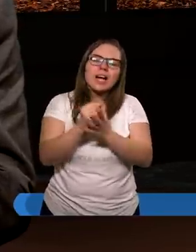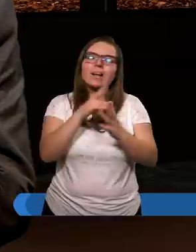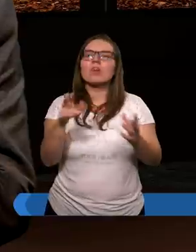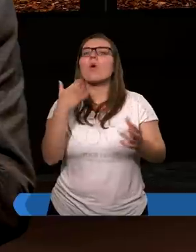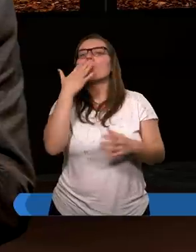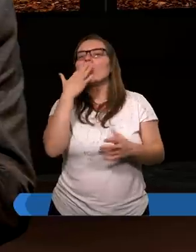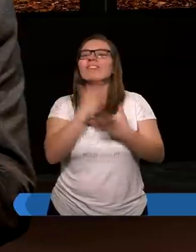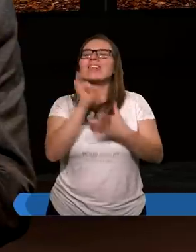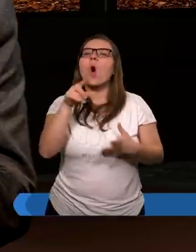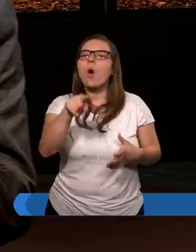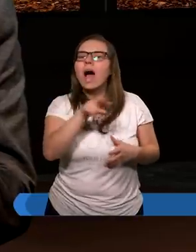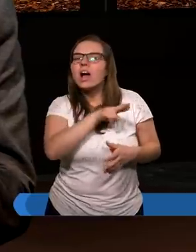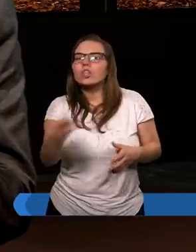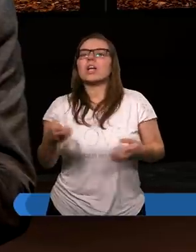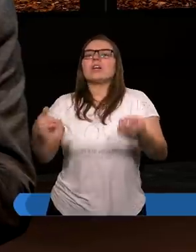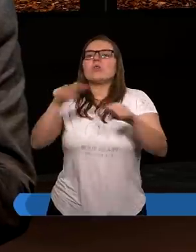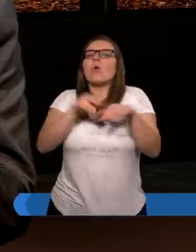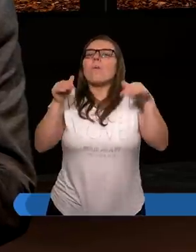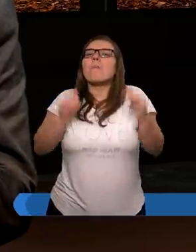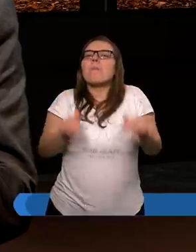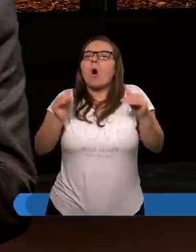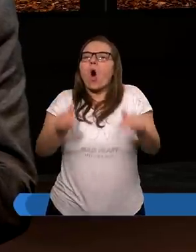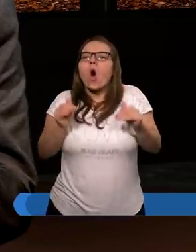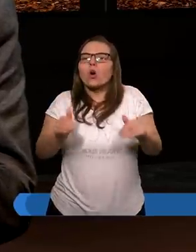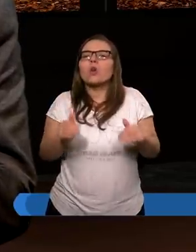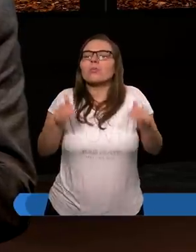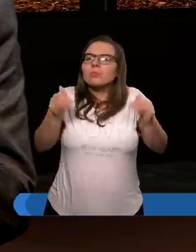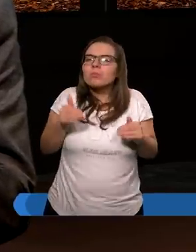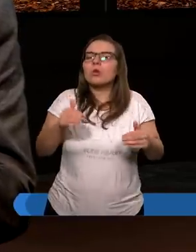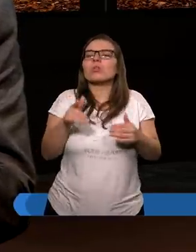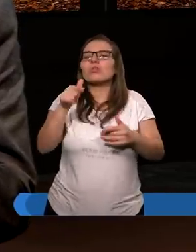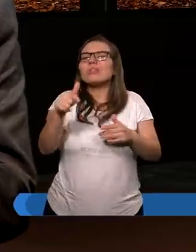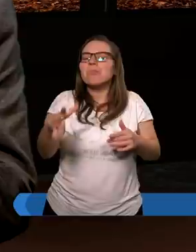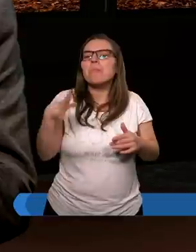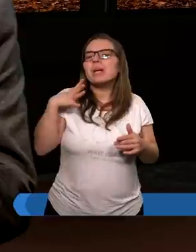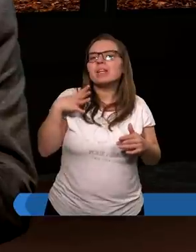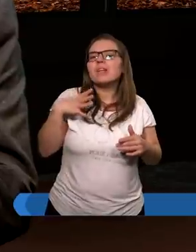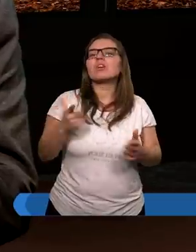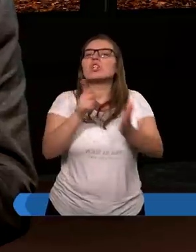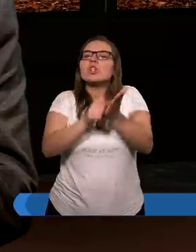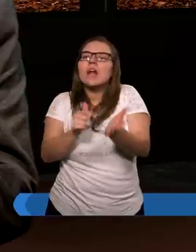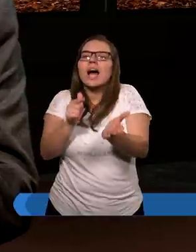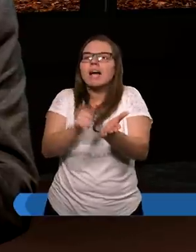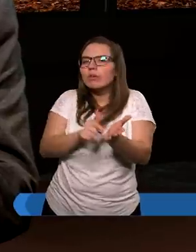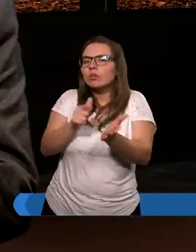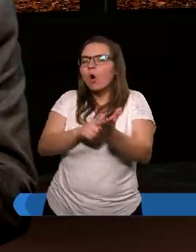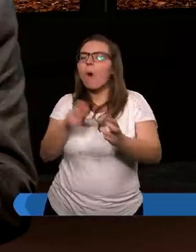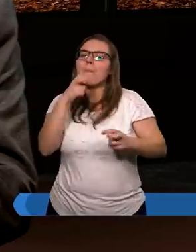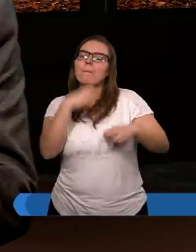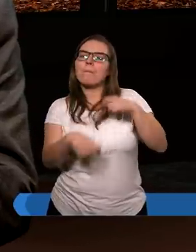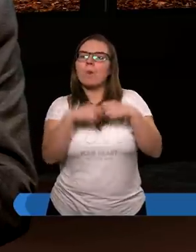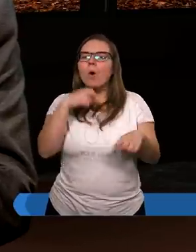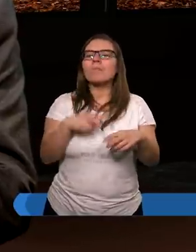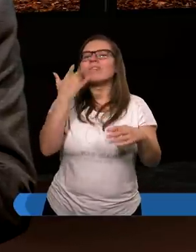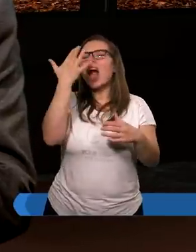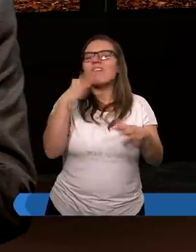Mówią tylko o takich rzeczach, które mogą, mogły wtedy być często problemem